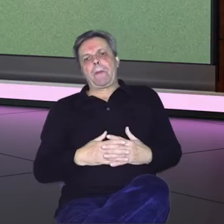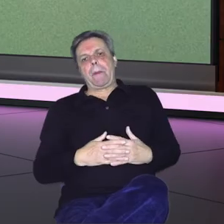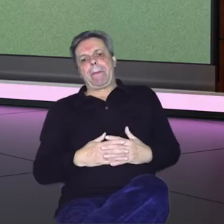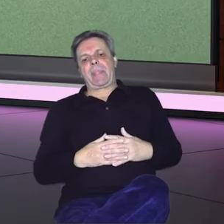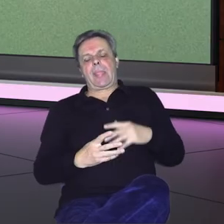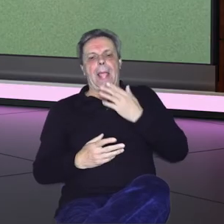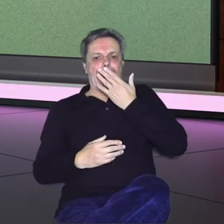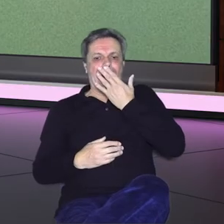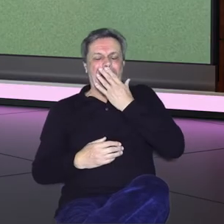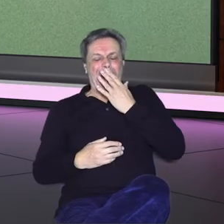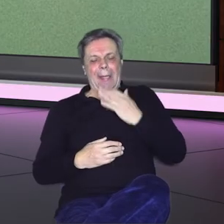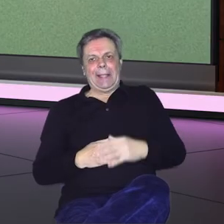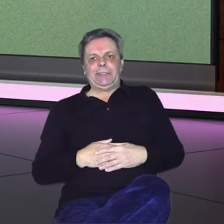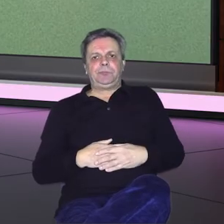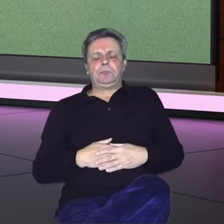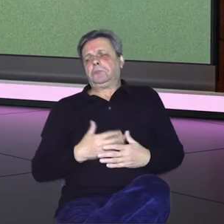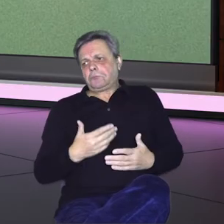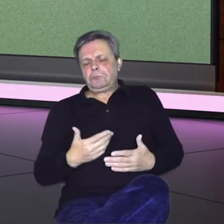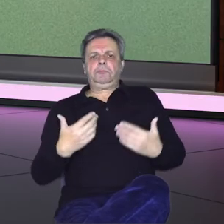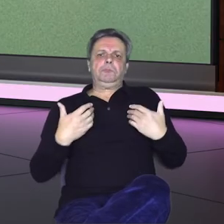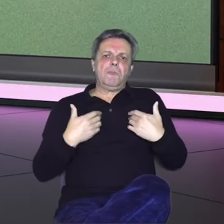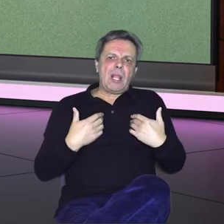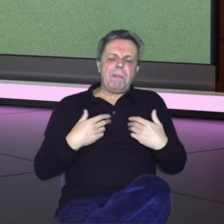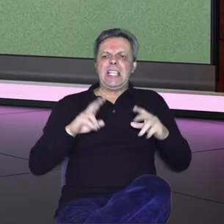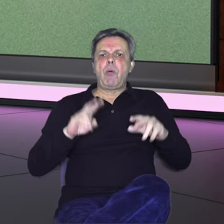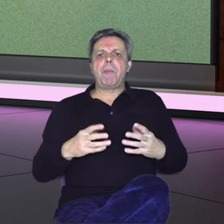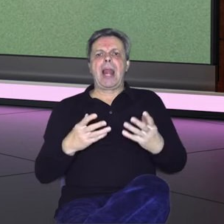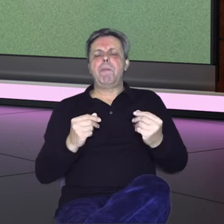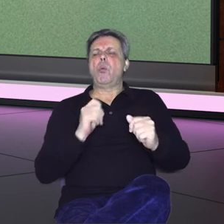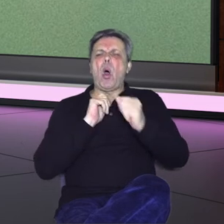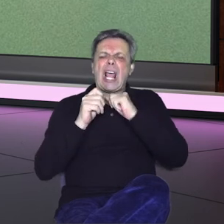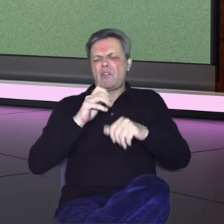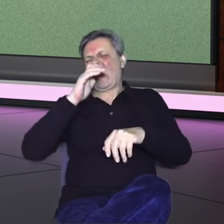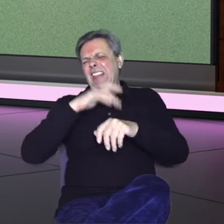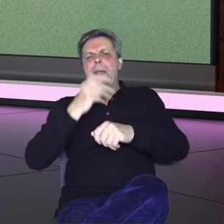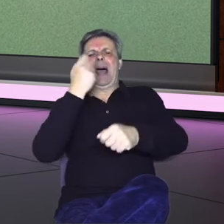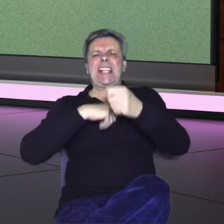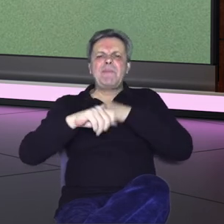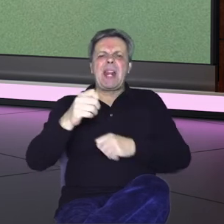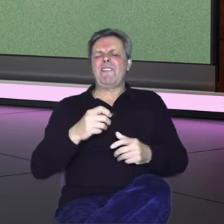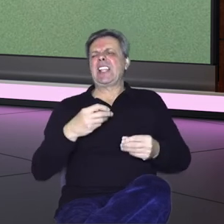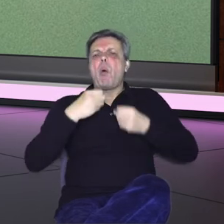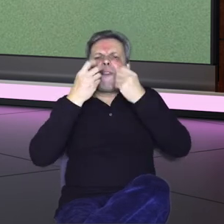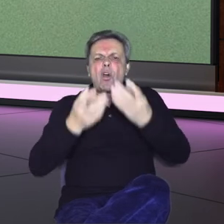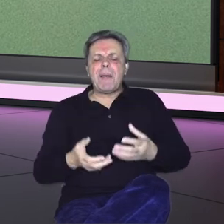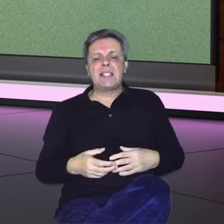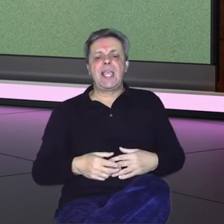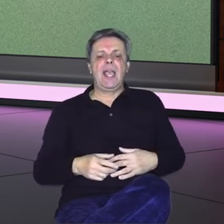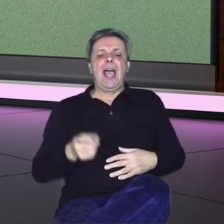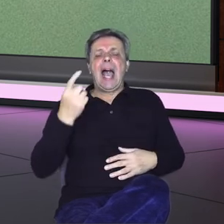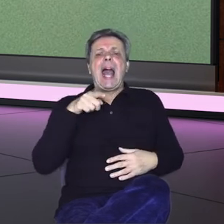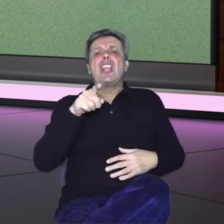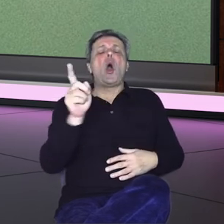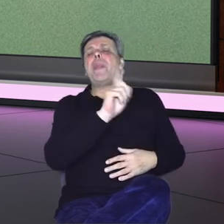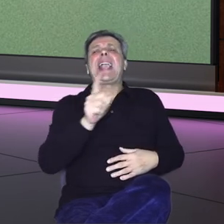Kao nacionalna frekvencija. I tako smo mi. Imali smo puno razgovora, tema. Razmjenjivali smo i neke informacije. Ali